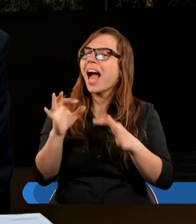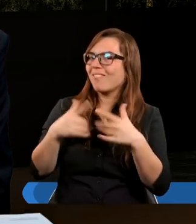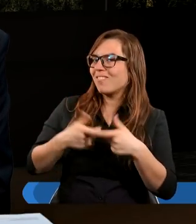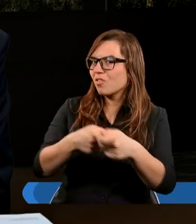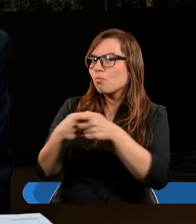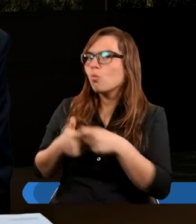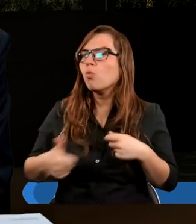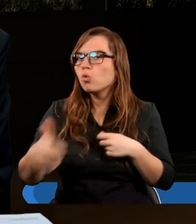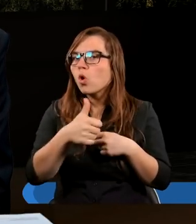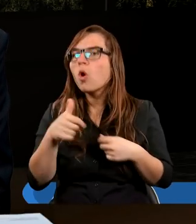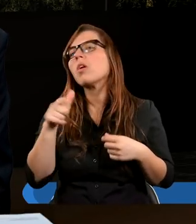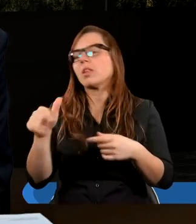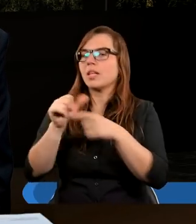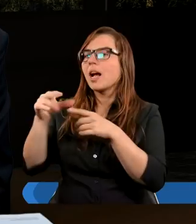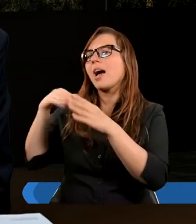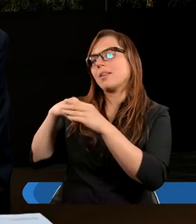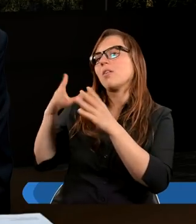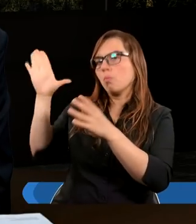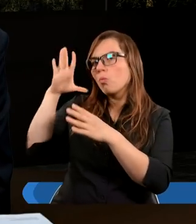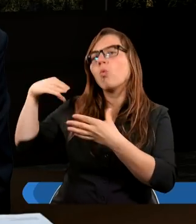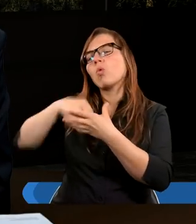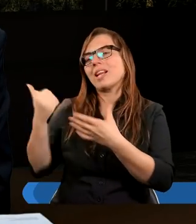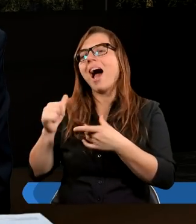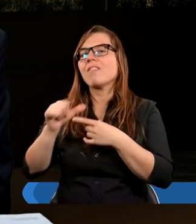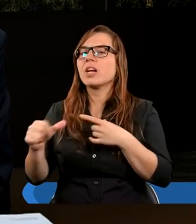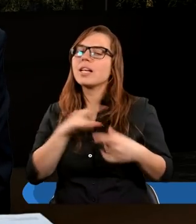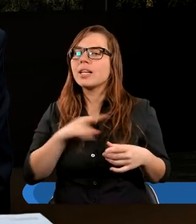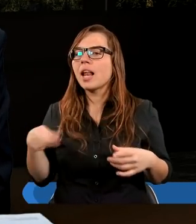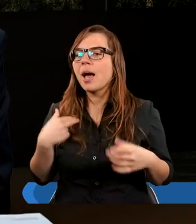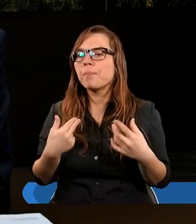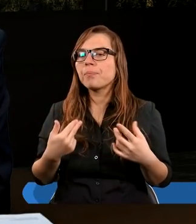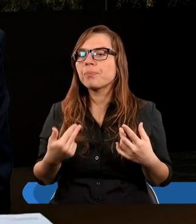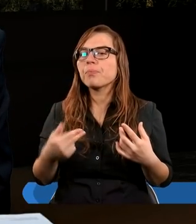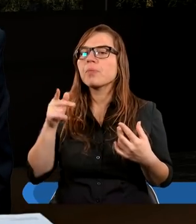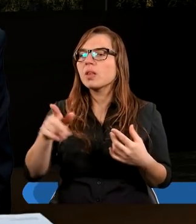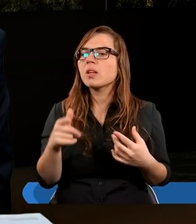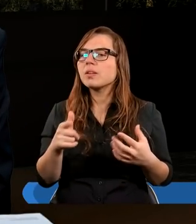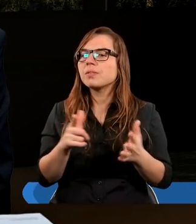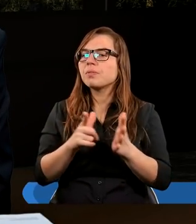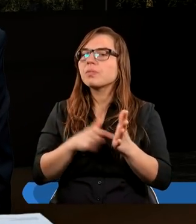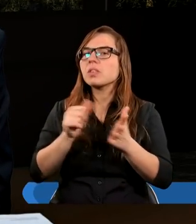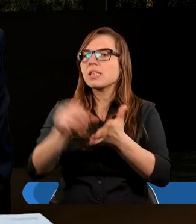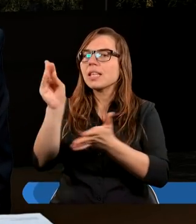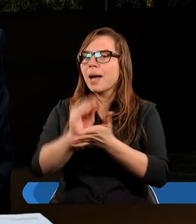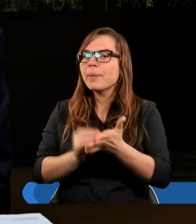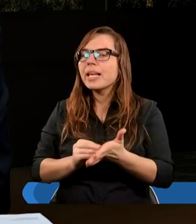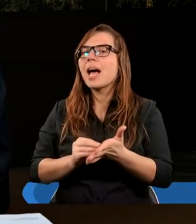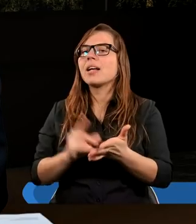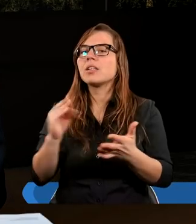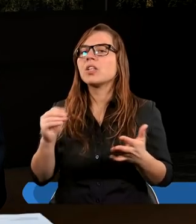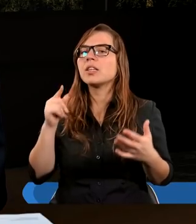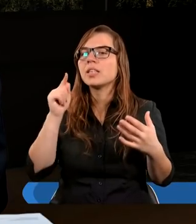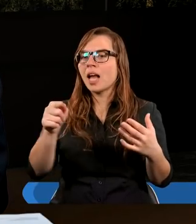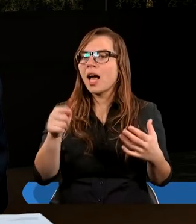wspólnota, to tam jest Duch Boży. Tak jak zresztą wcześniej w Ewangelii Matuszach jest napisane, że